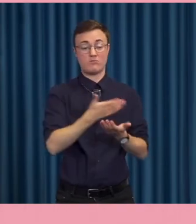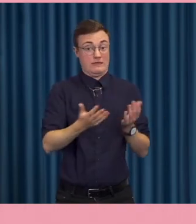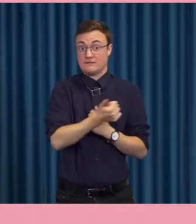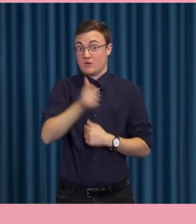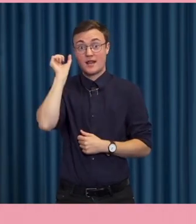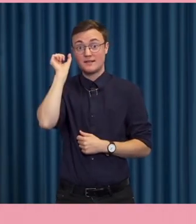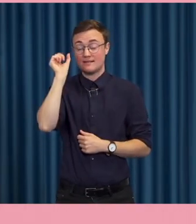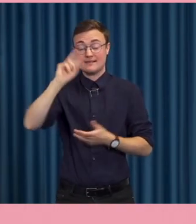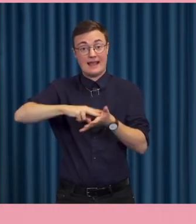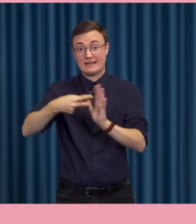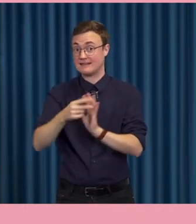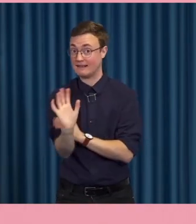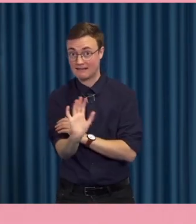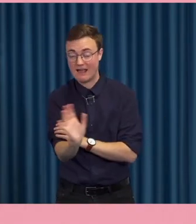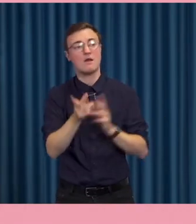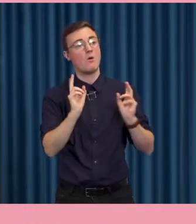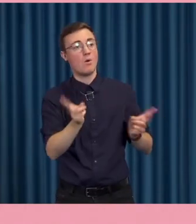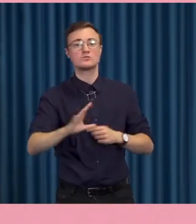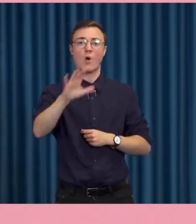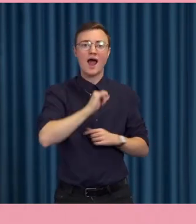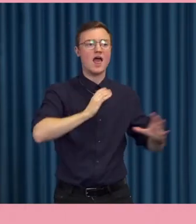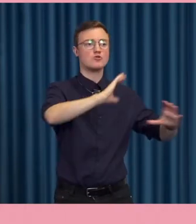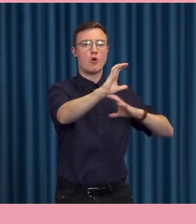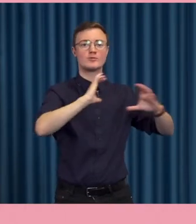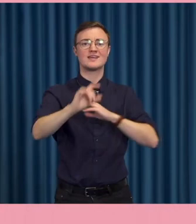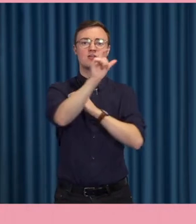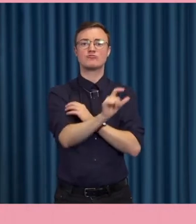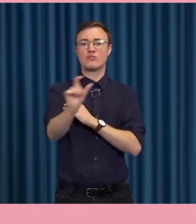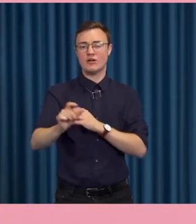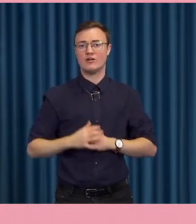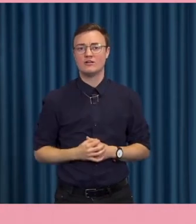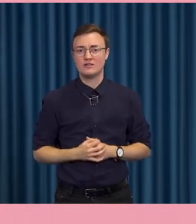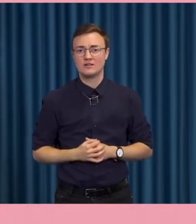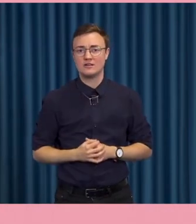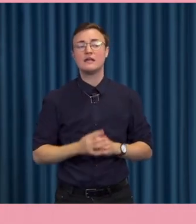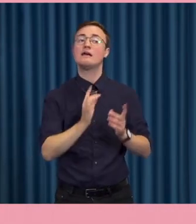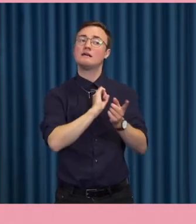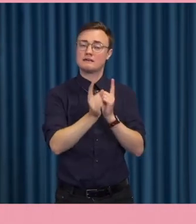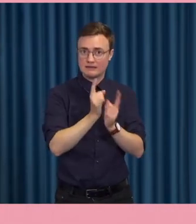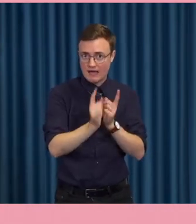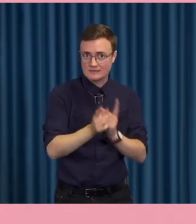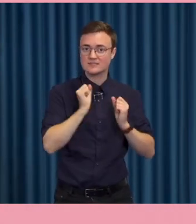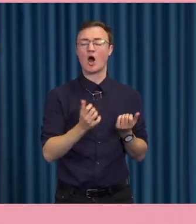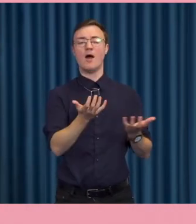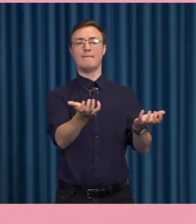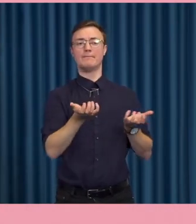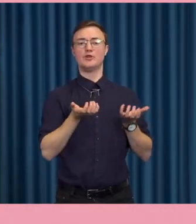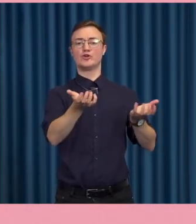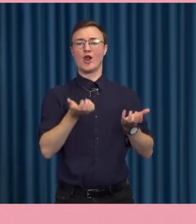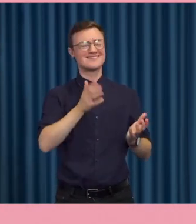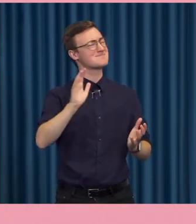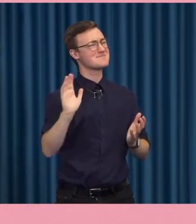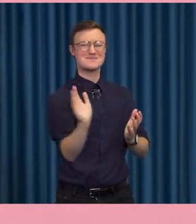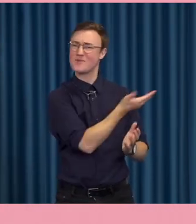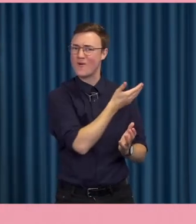utan även alla kommunikatörer kanske ska slipa bort den här byråkratiskan lite grann så det